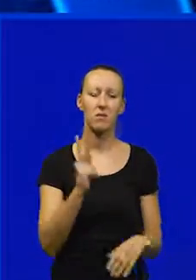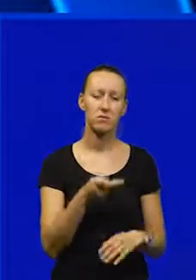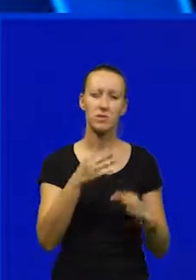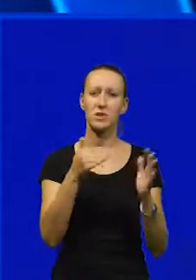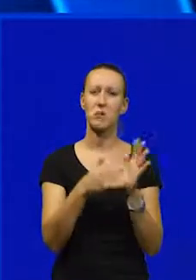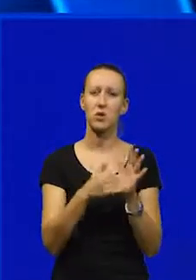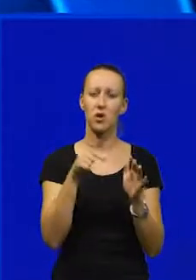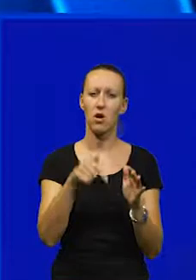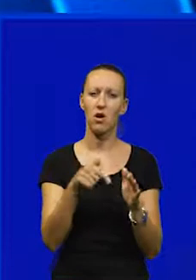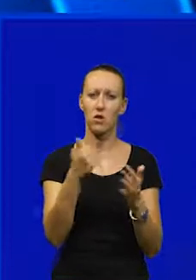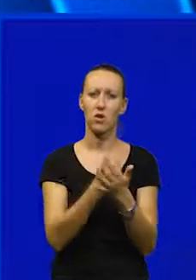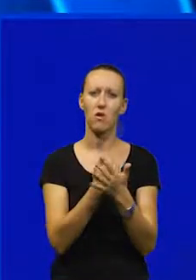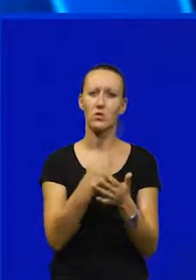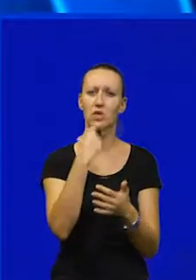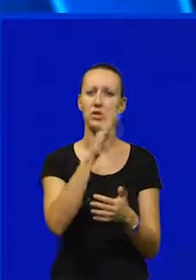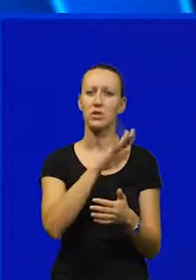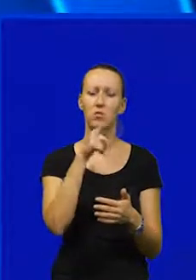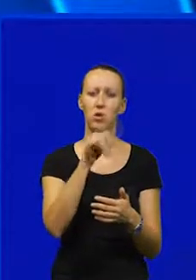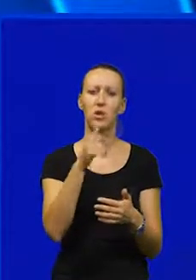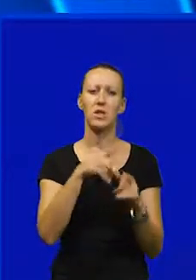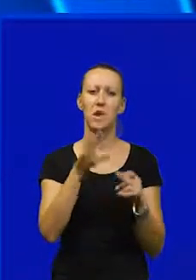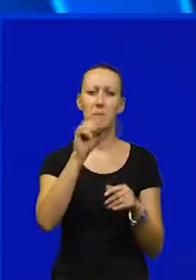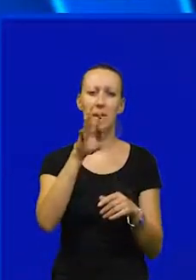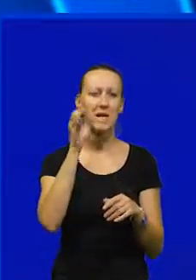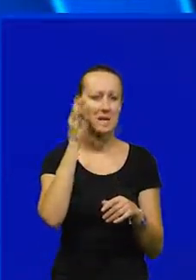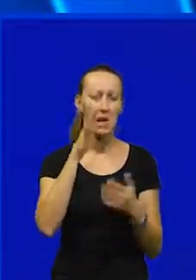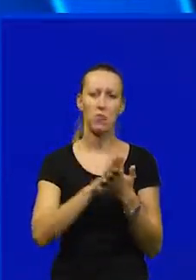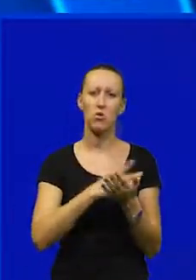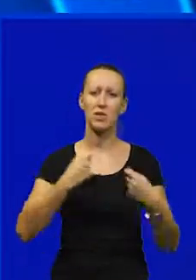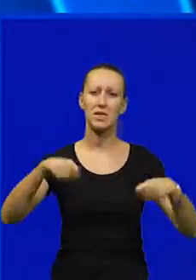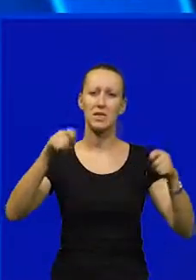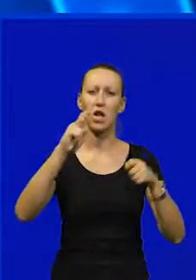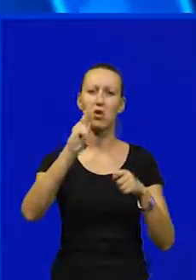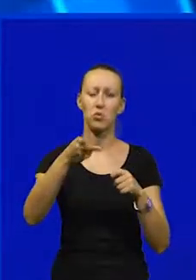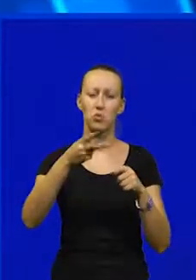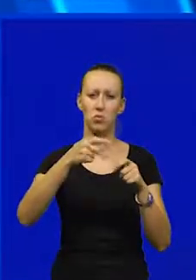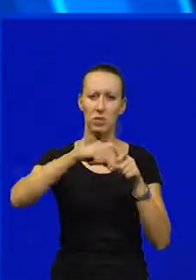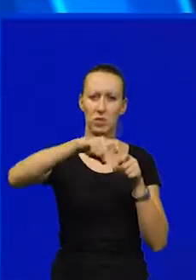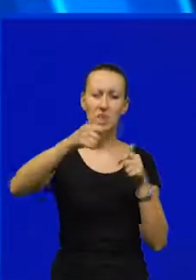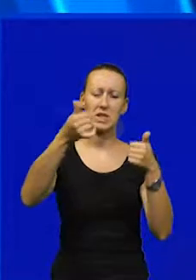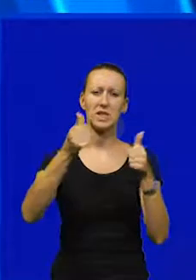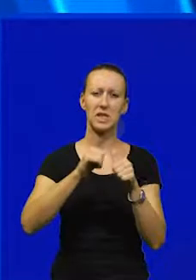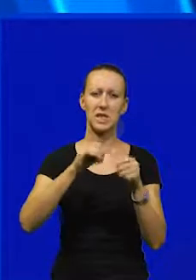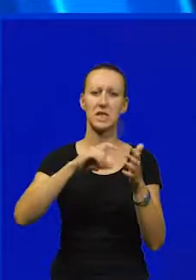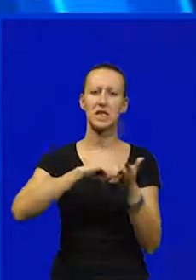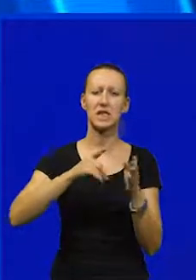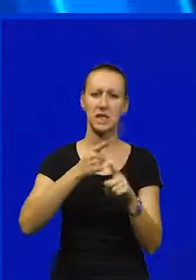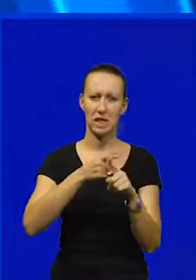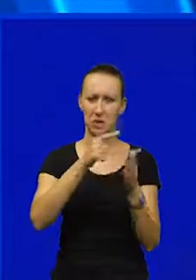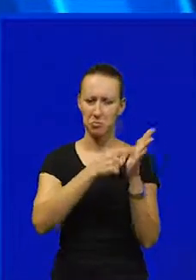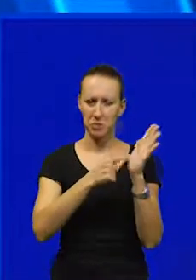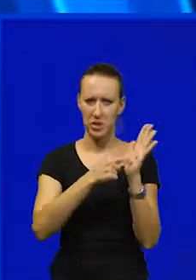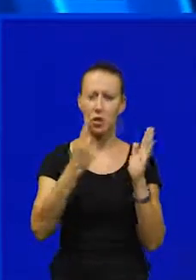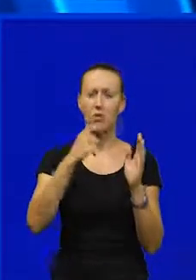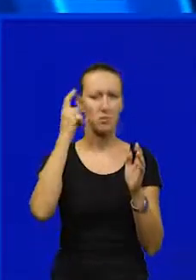Hvala kolega ovoga priloga izdvojit ćemo samo to da za 15-ak dana kreće izgradnja drugog kraka Istarskog Ipsilona od Pazina